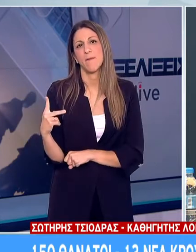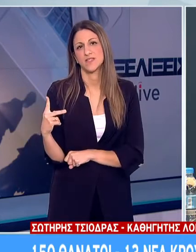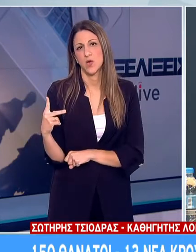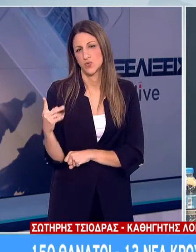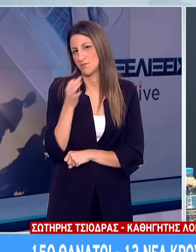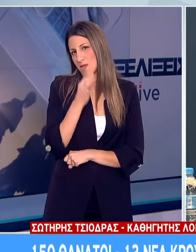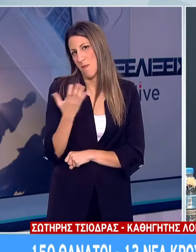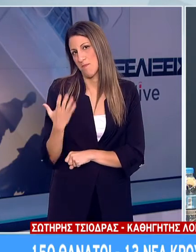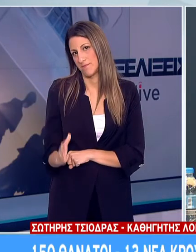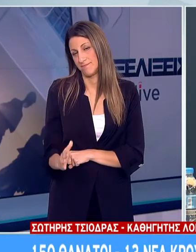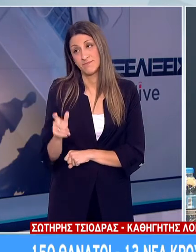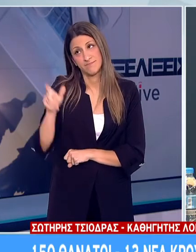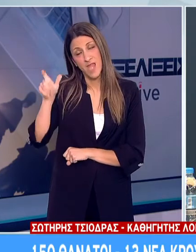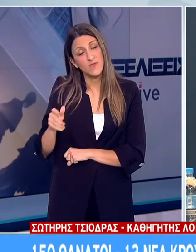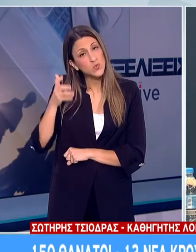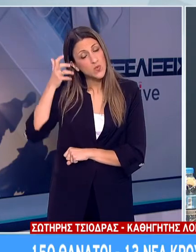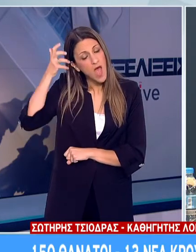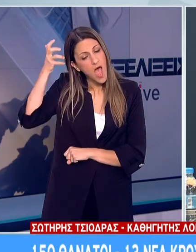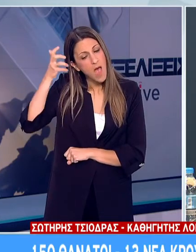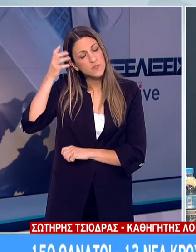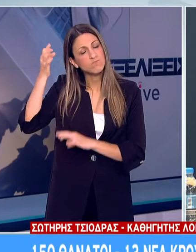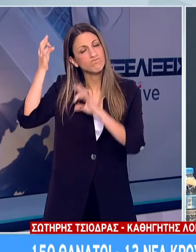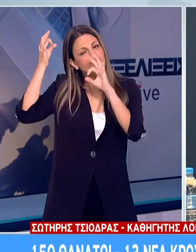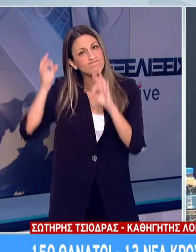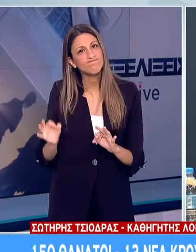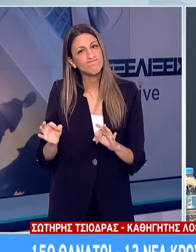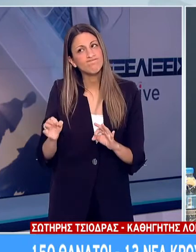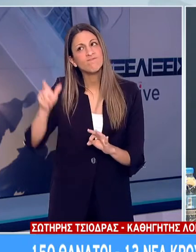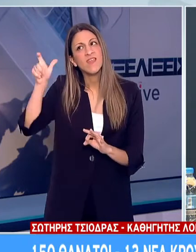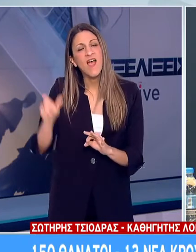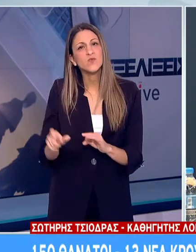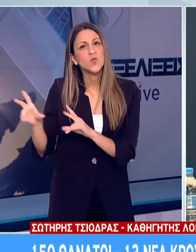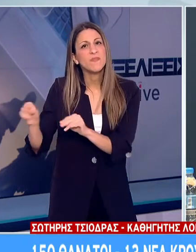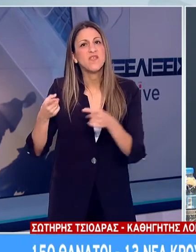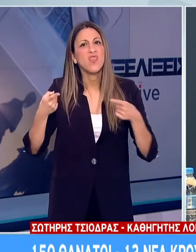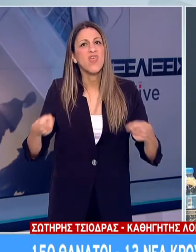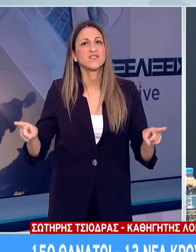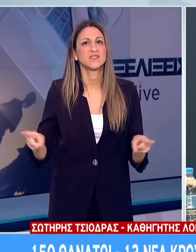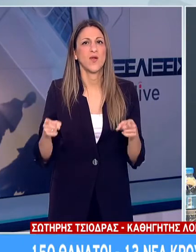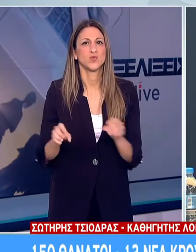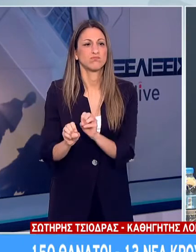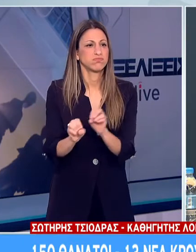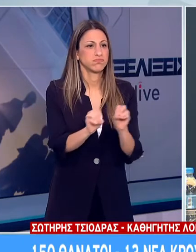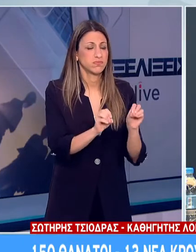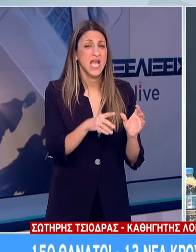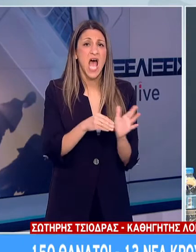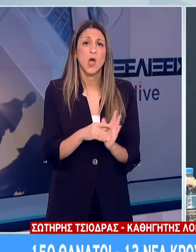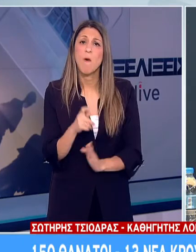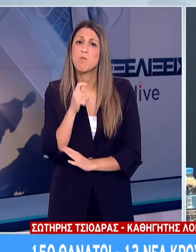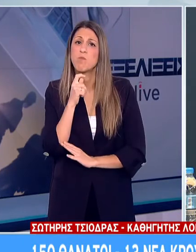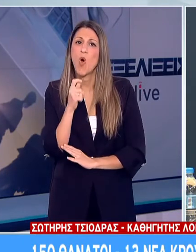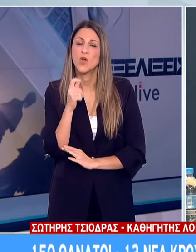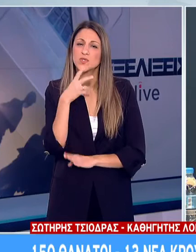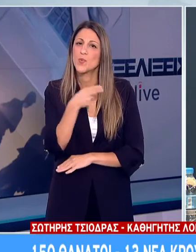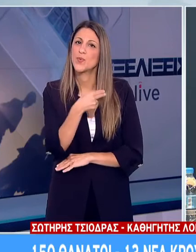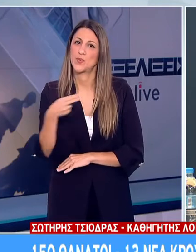Ένας διαπρεπής επιστήμονας. Ένας ακούραστος δάσκαλος. Ένας αξιοπρεπής πολιτικός. Που άφησε